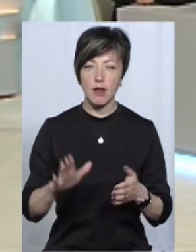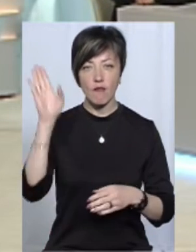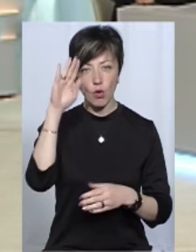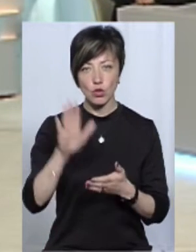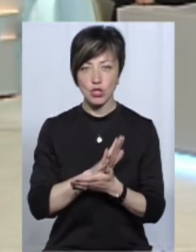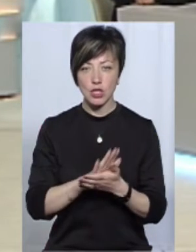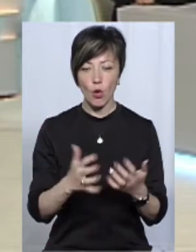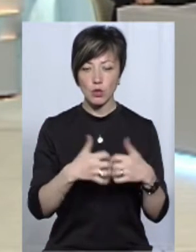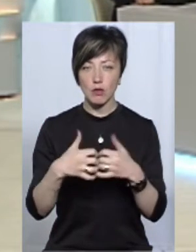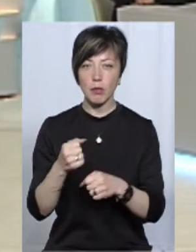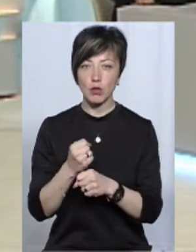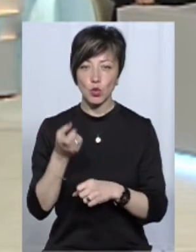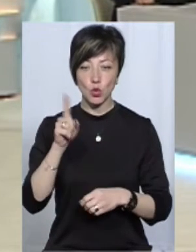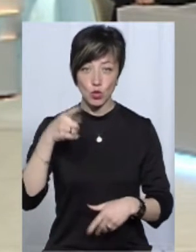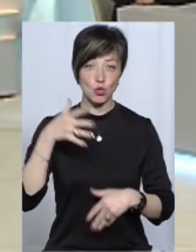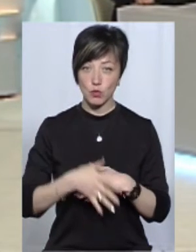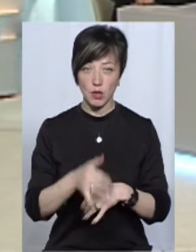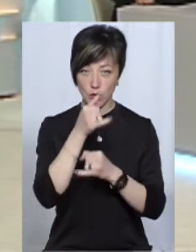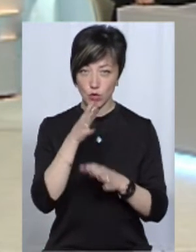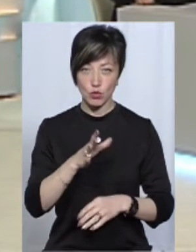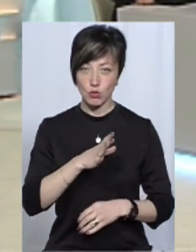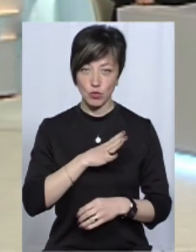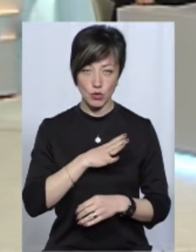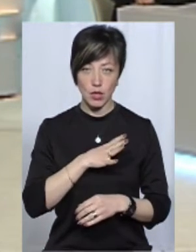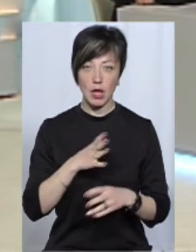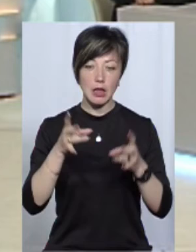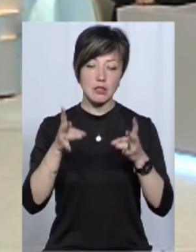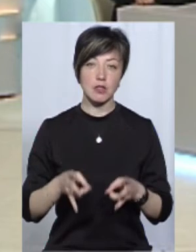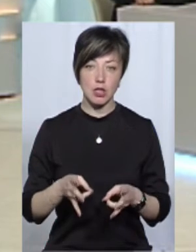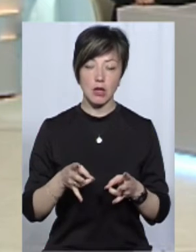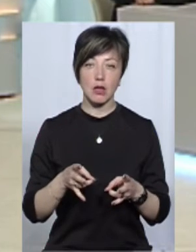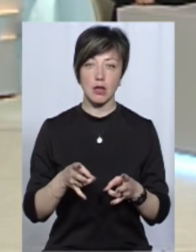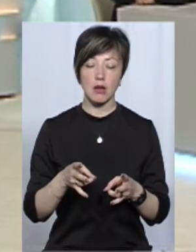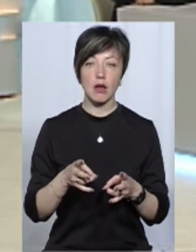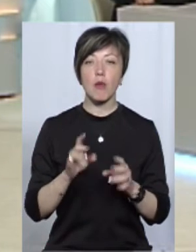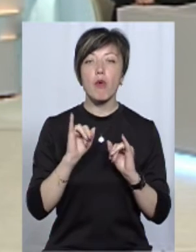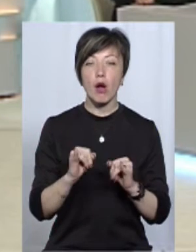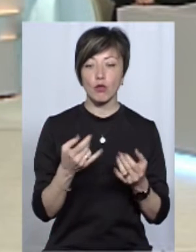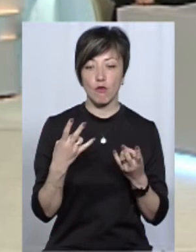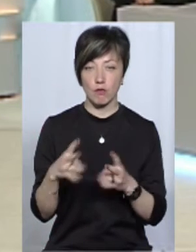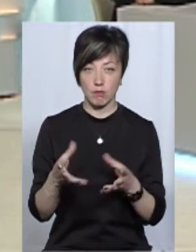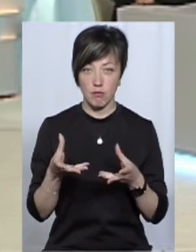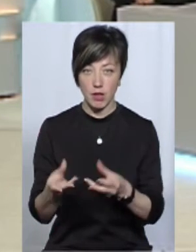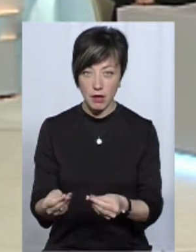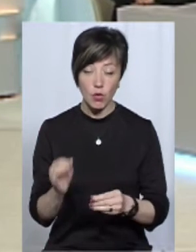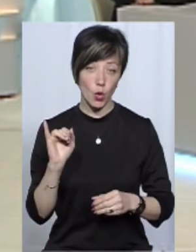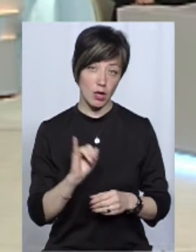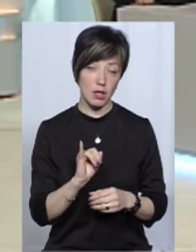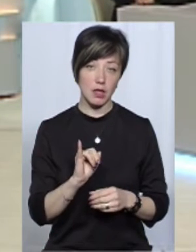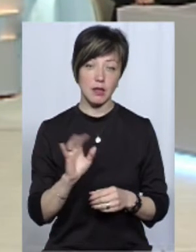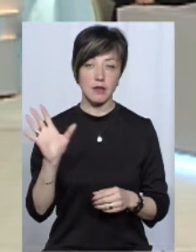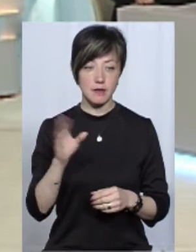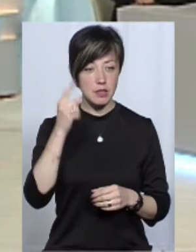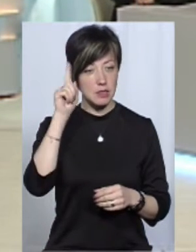водоочисне остаткування працюють, тоді, зрозуміло, не може бути надзвичайно негативного впливу. Ну і, як відомо